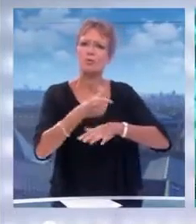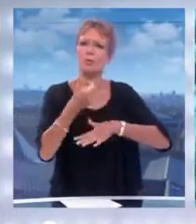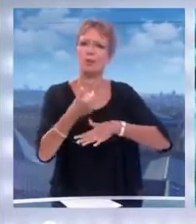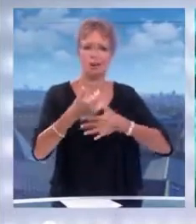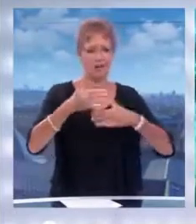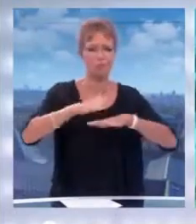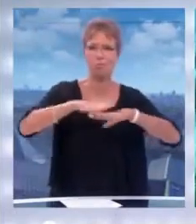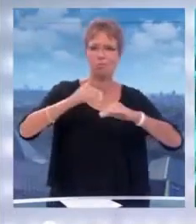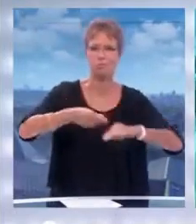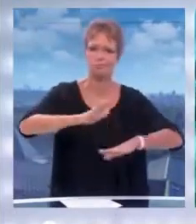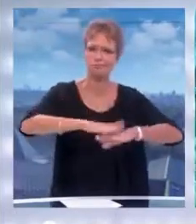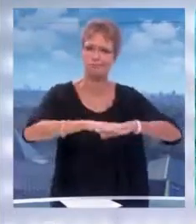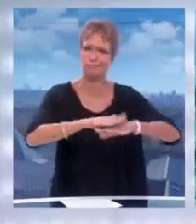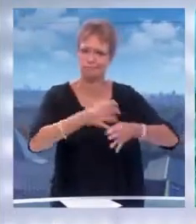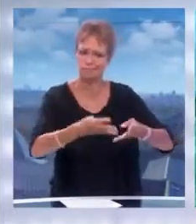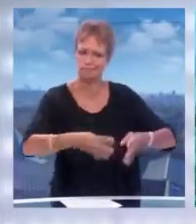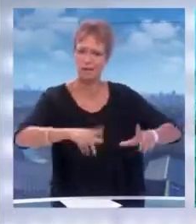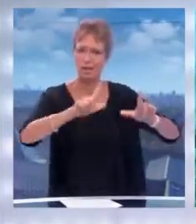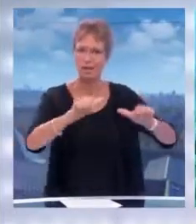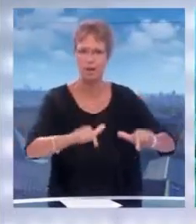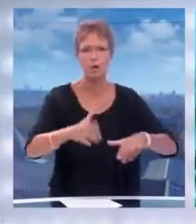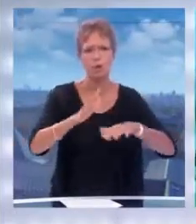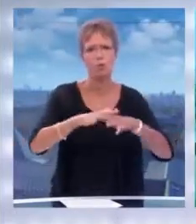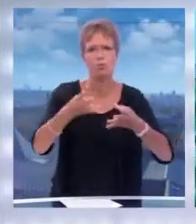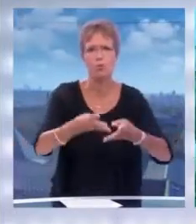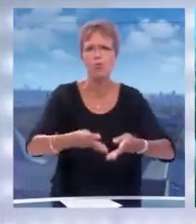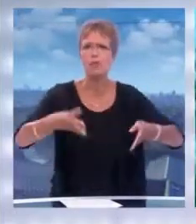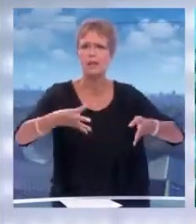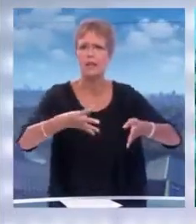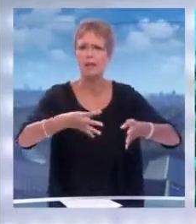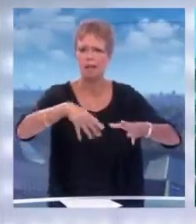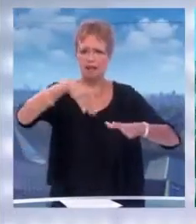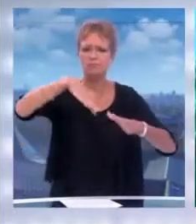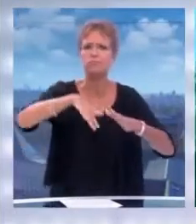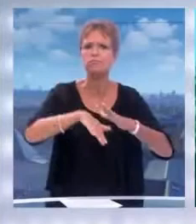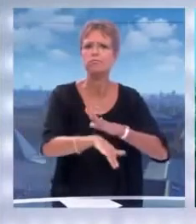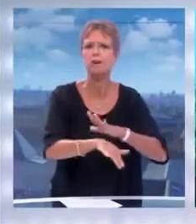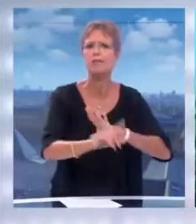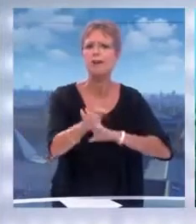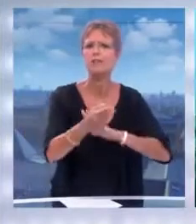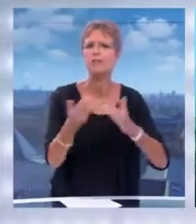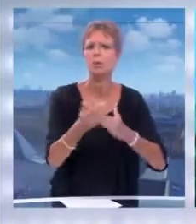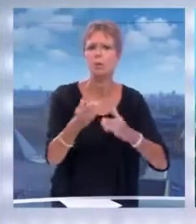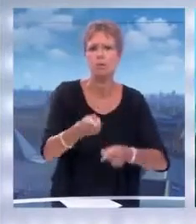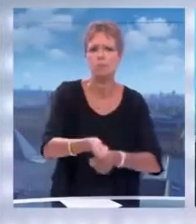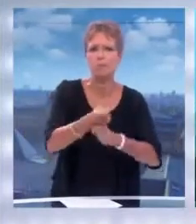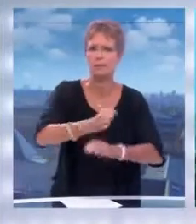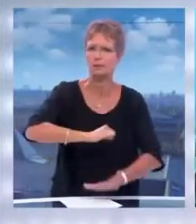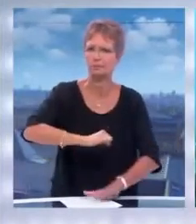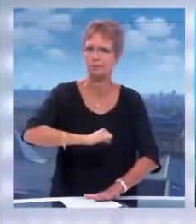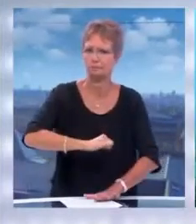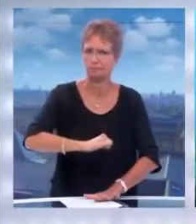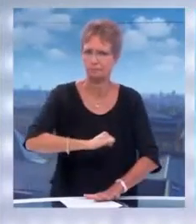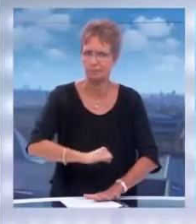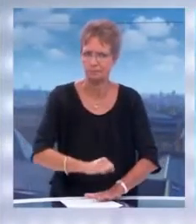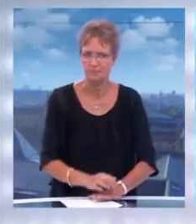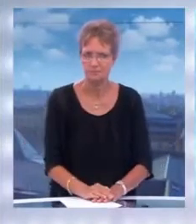locaux, mais la plus grande quantité retrouvée dans les fonds de la Méditerranée vient de la pêche industrielle.